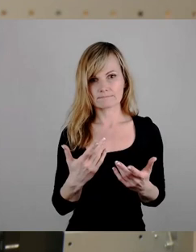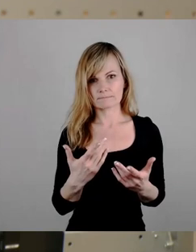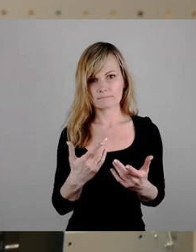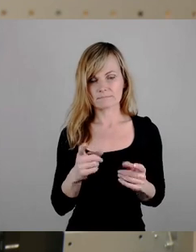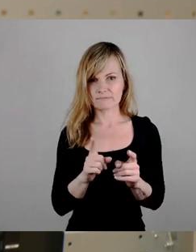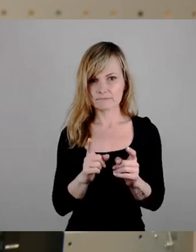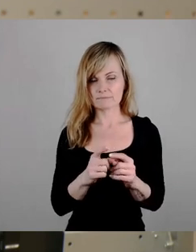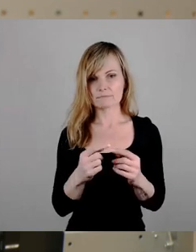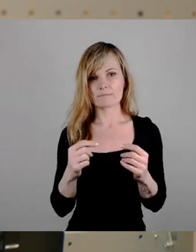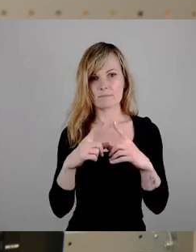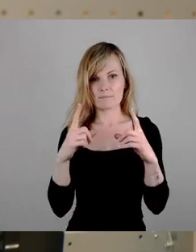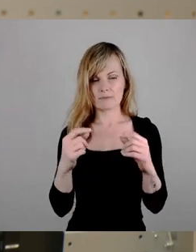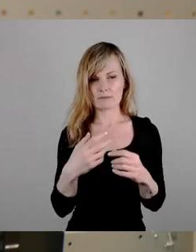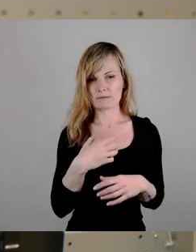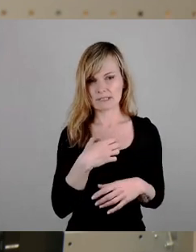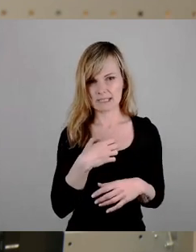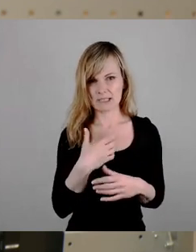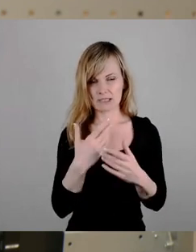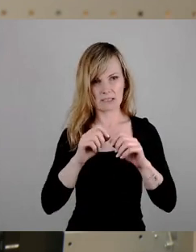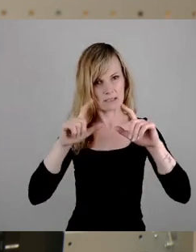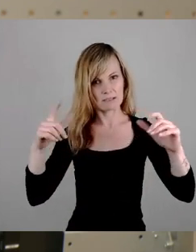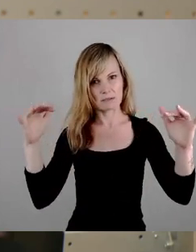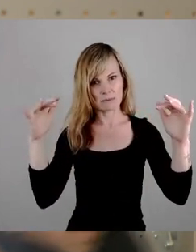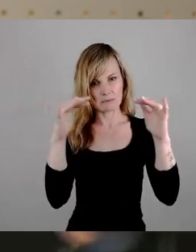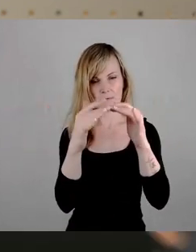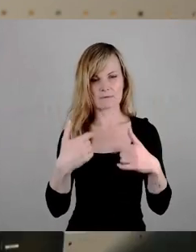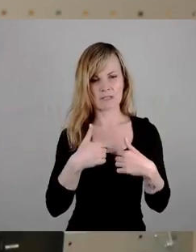Dresdens, um das unserer Herzen weiter zu verdunkeln. Dankeschön.